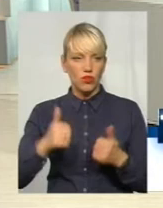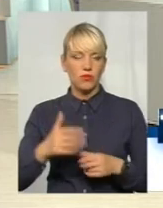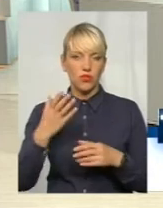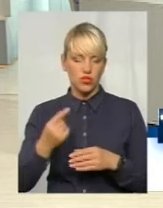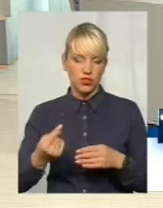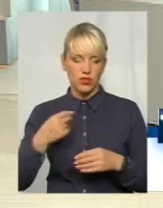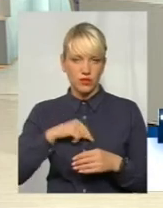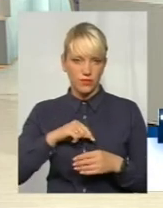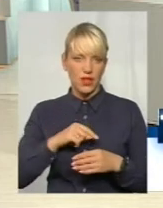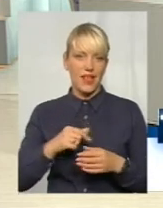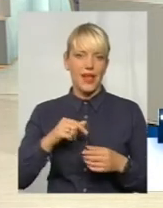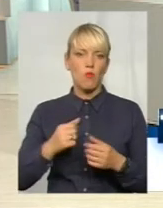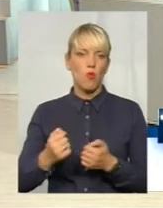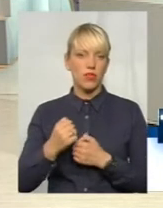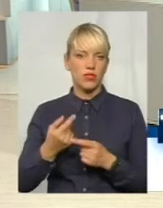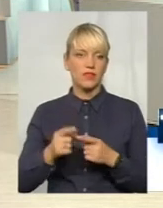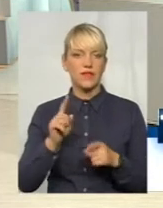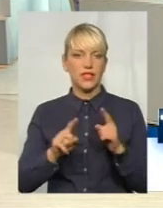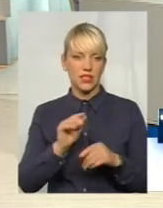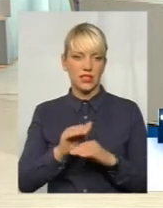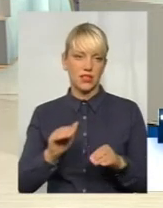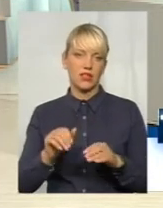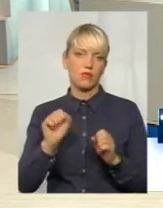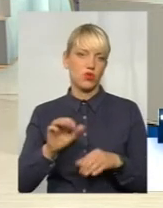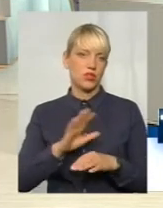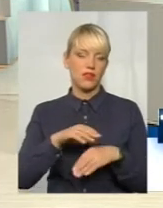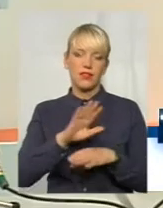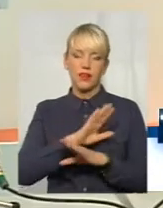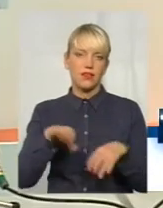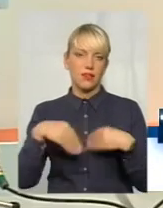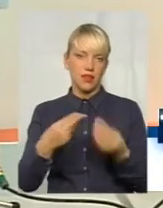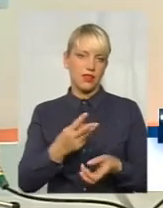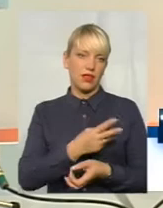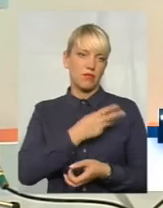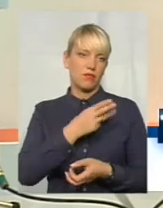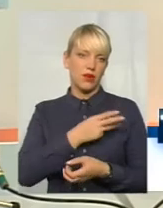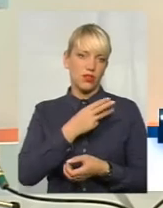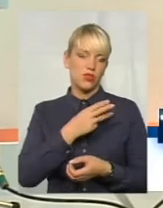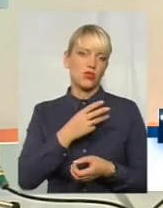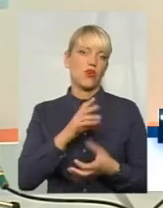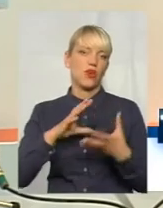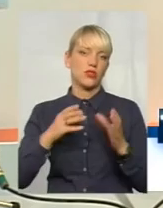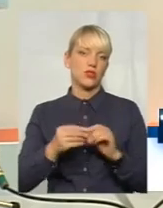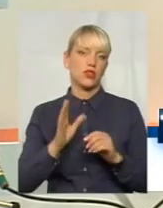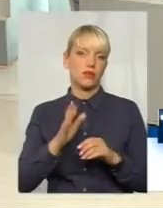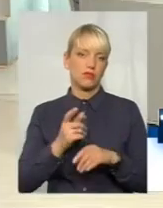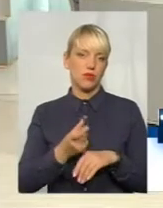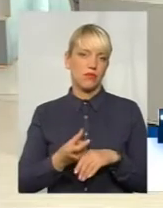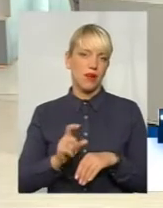імунітету, воно в деяких дітей може не дати бажаного результату і тільки перенапружити систему. Але разом з тим,